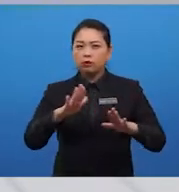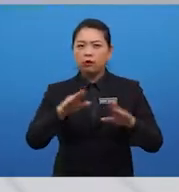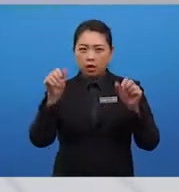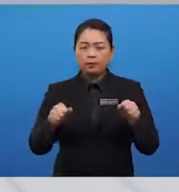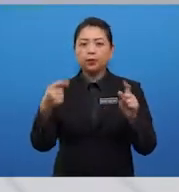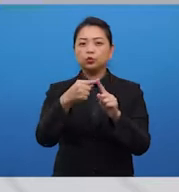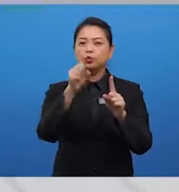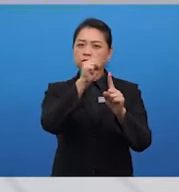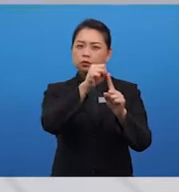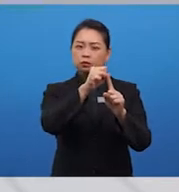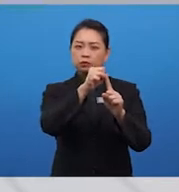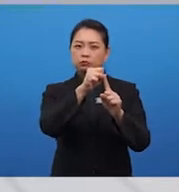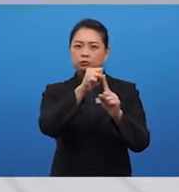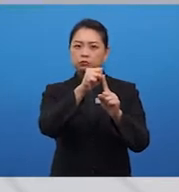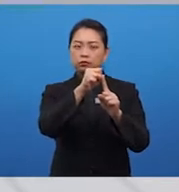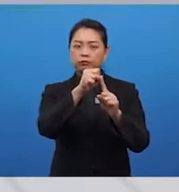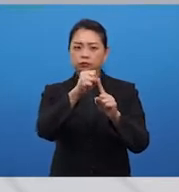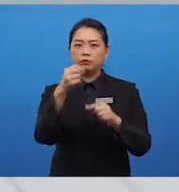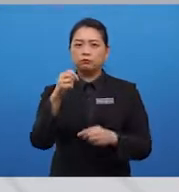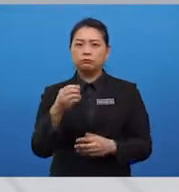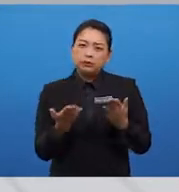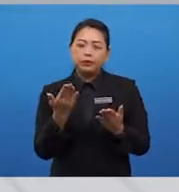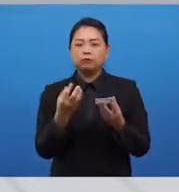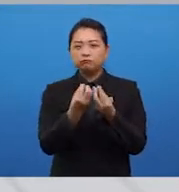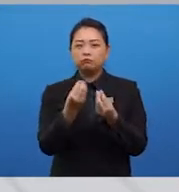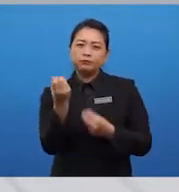will be due to a number of problems, like